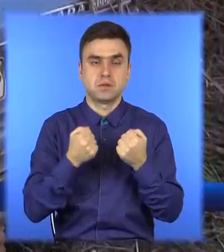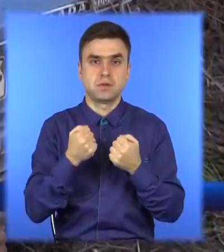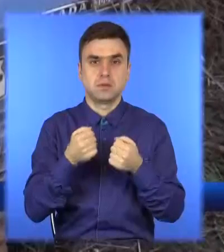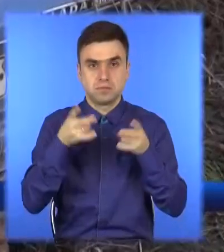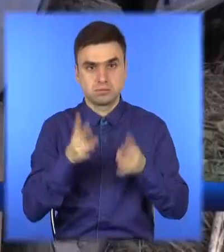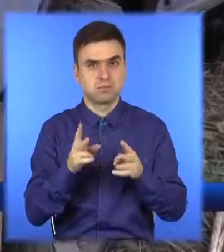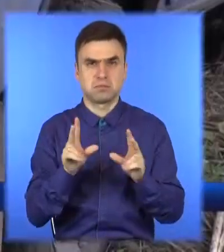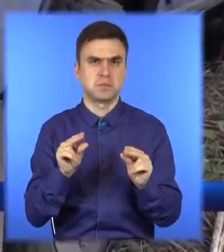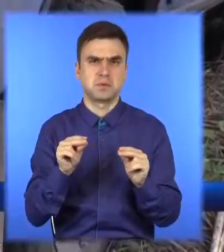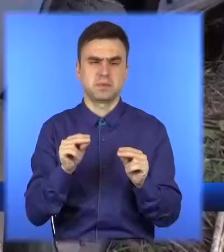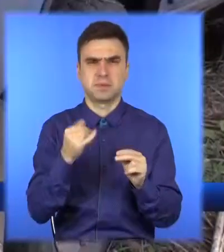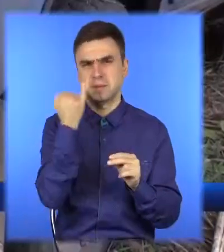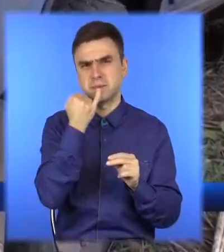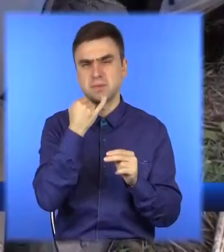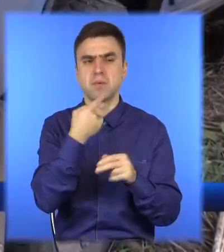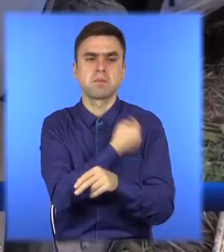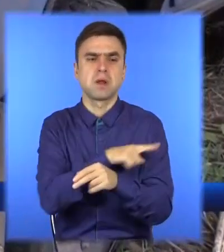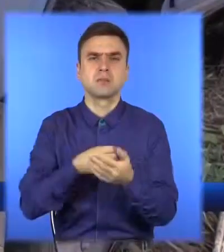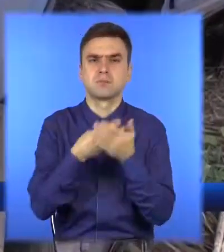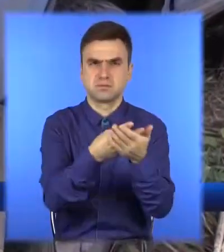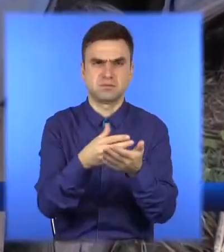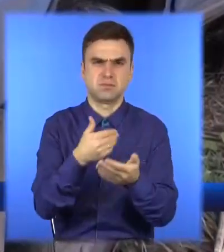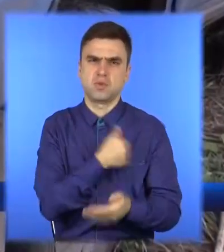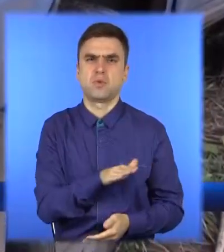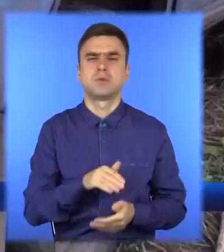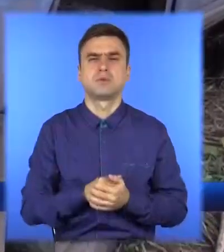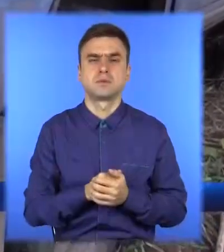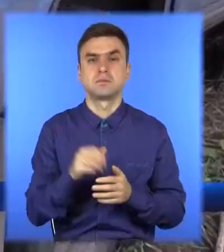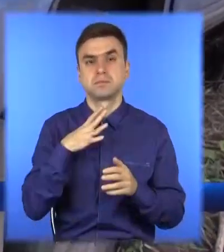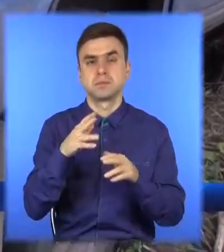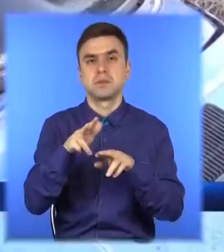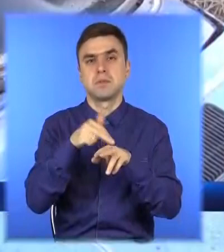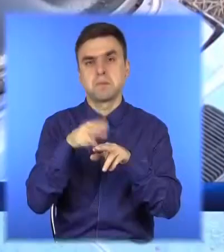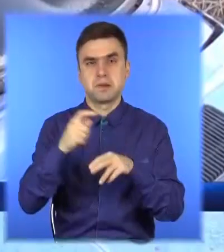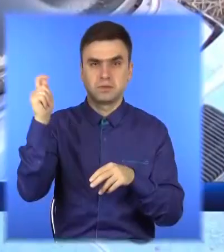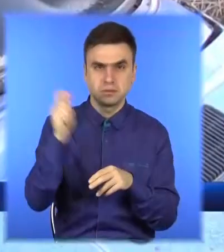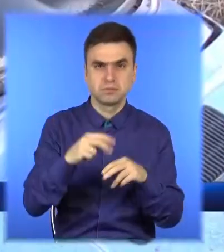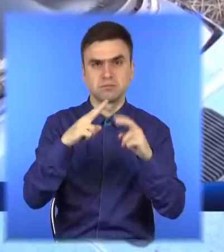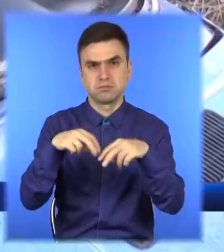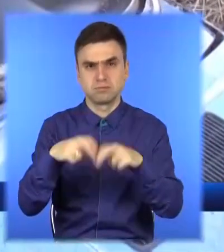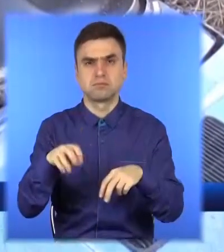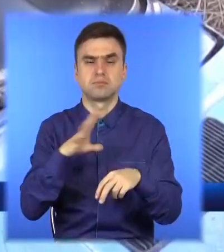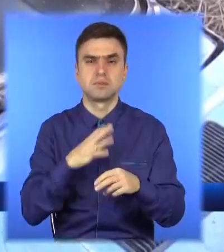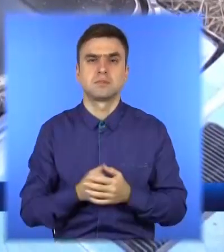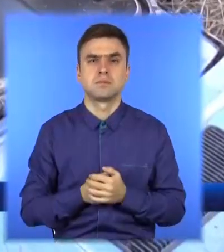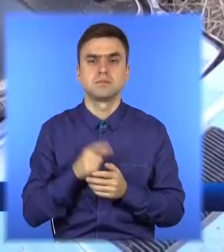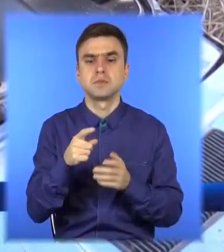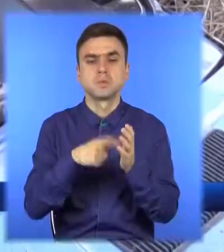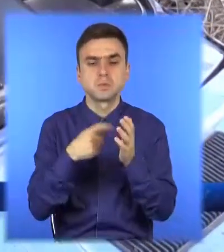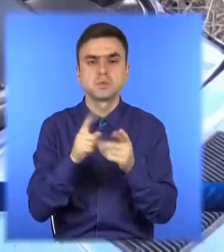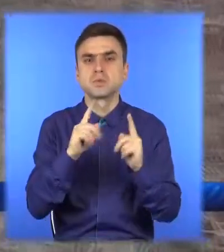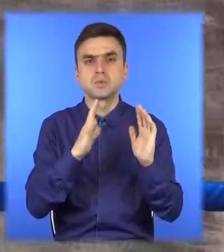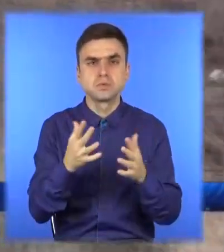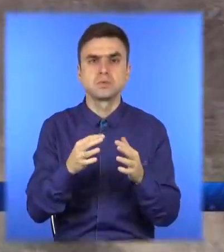відмовився. На місці аварії працювали патрульні та слідчі Криворіжського відділу поліції. Наразі обставини подій встановлюють